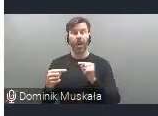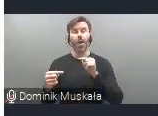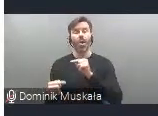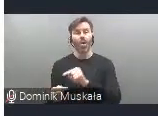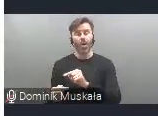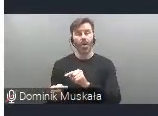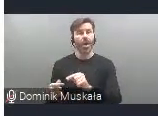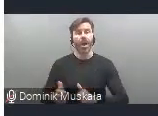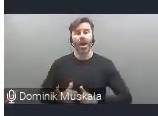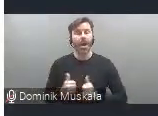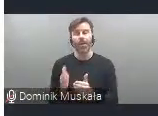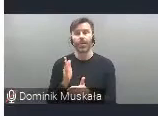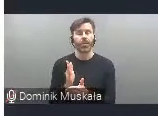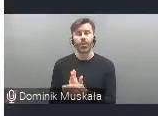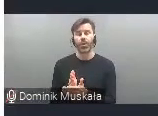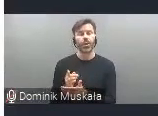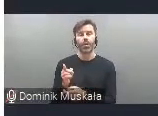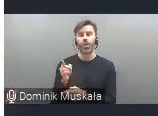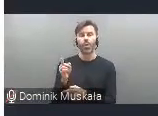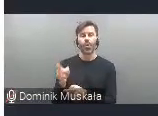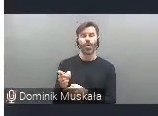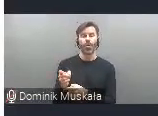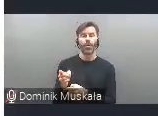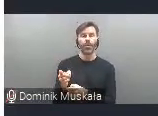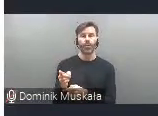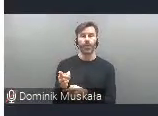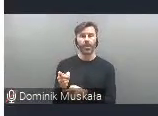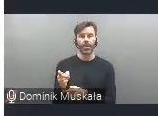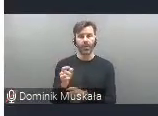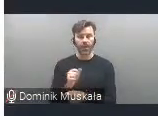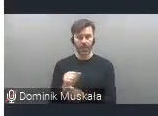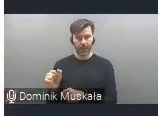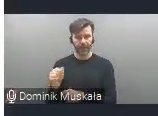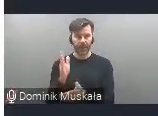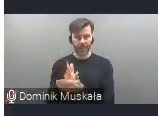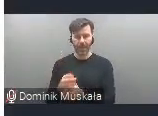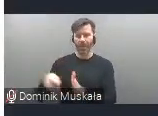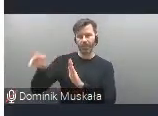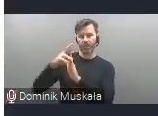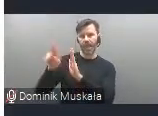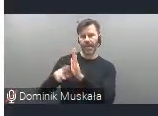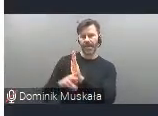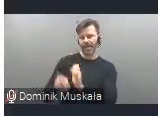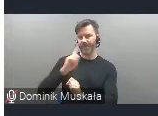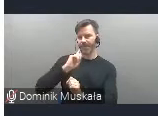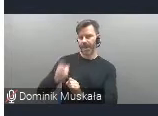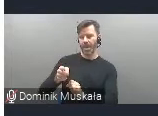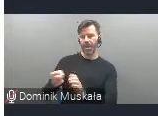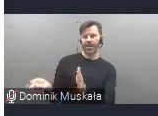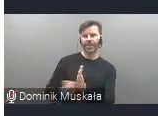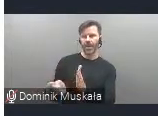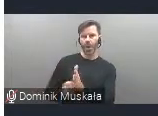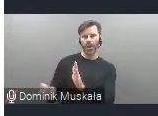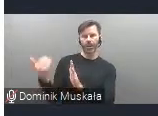nie był wyłącznie rozumiany jako jakiś zestaw wytycznych czy technokratycznych założeń,